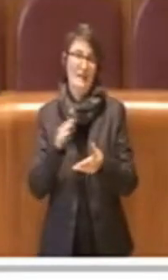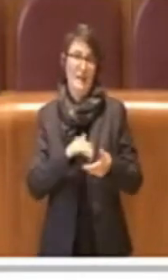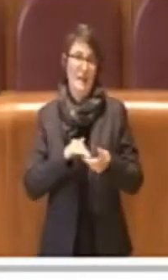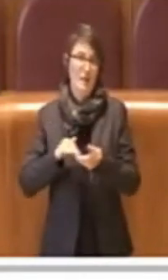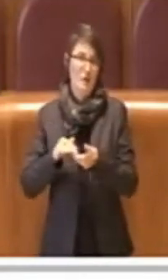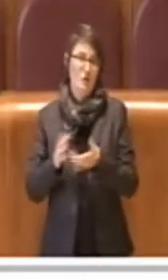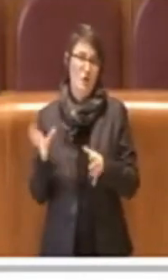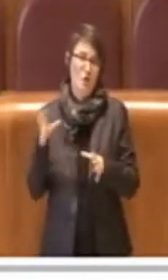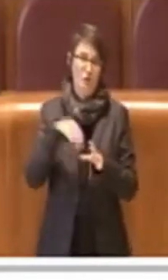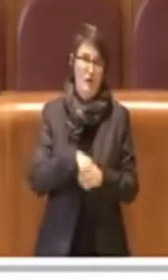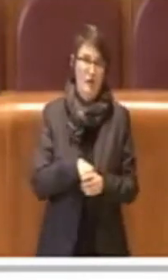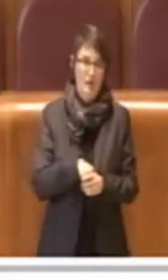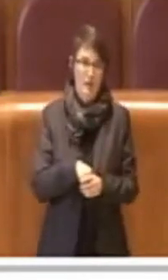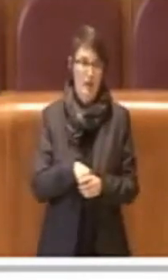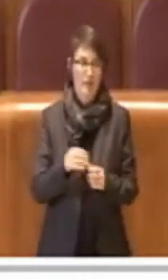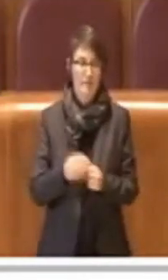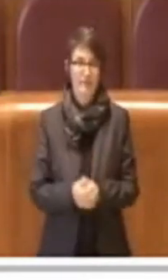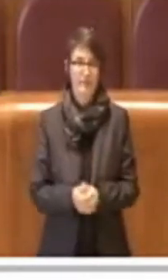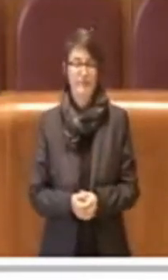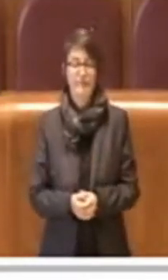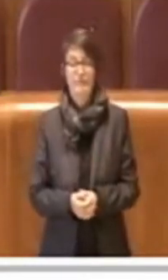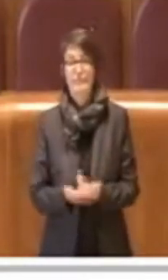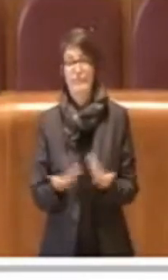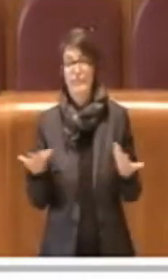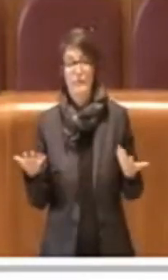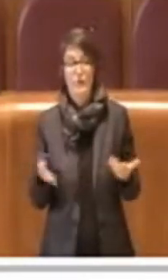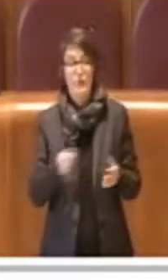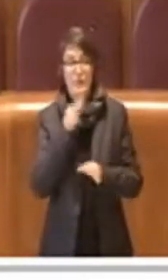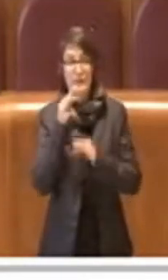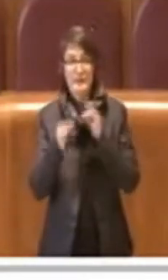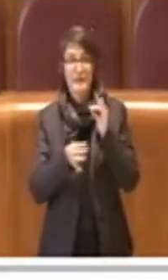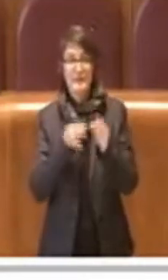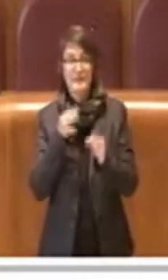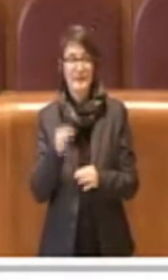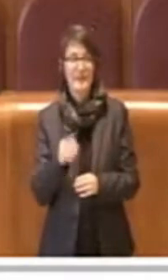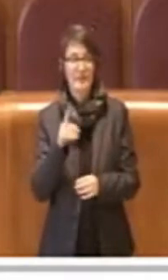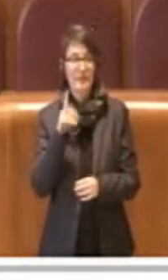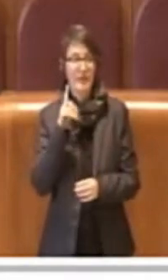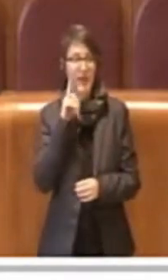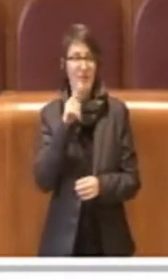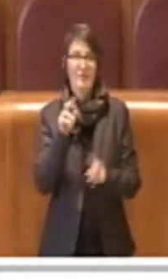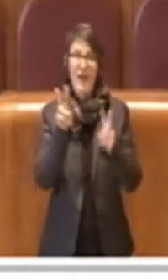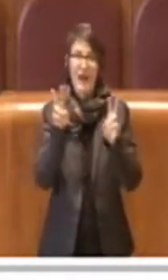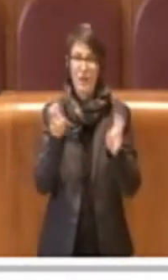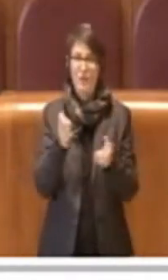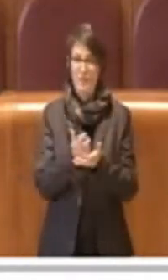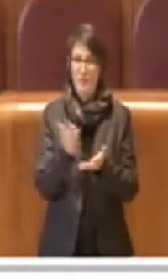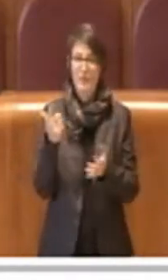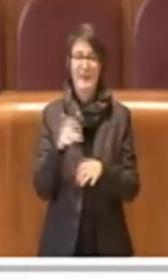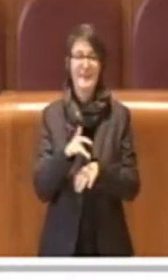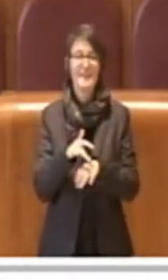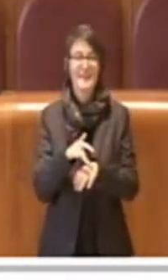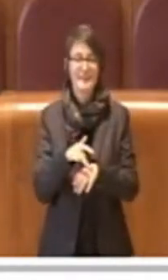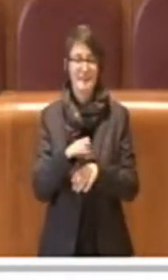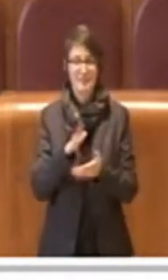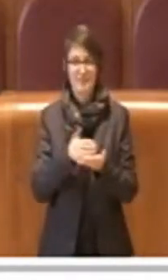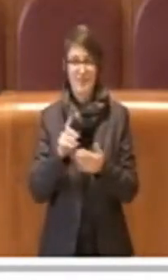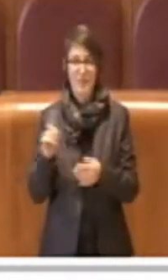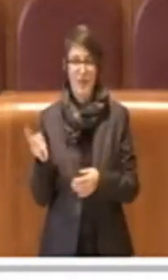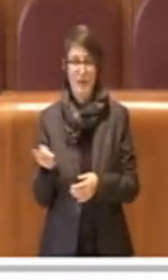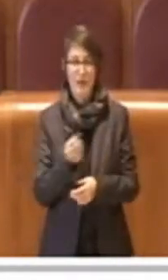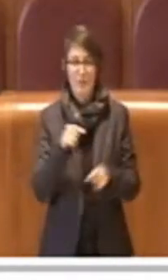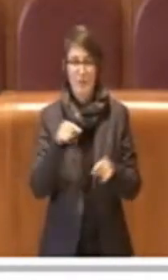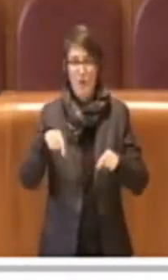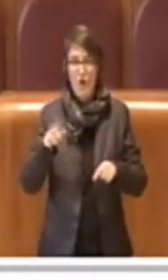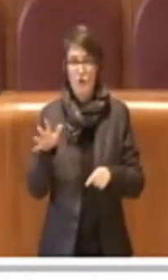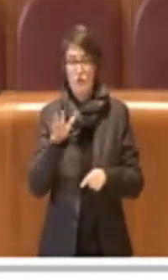maggioranza di opposizione, questo vuol dire che quando si trattano temi di grande sensibilità come oggi appunto dal punto di